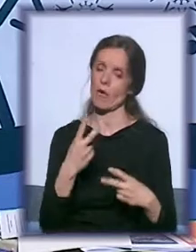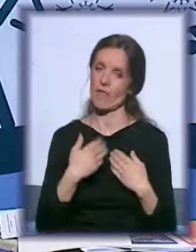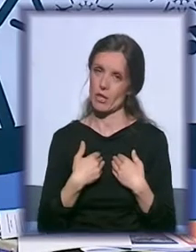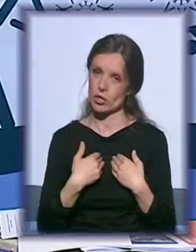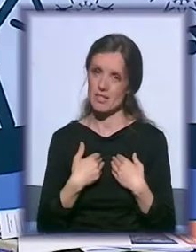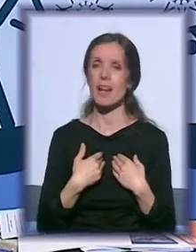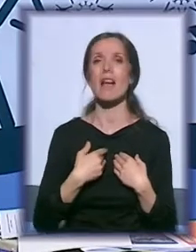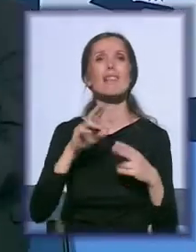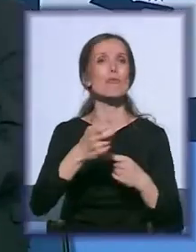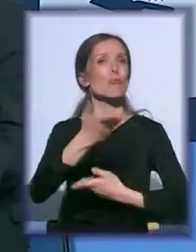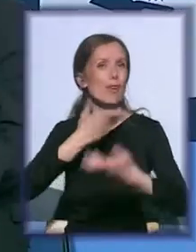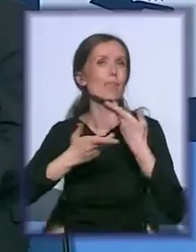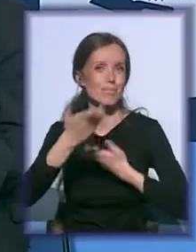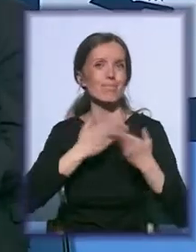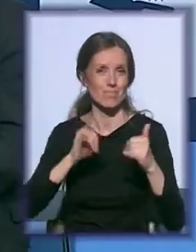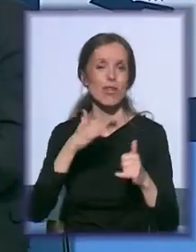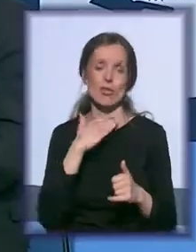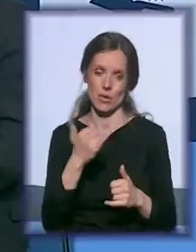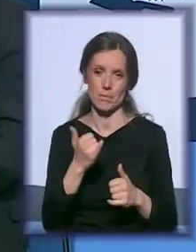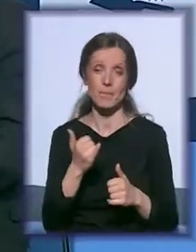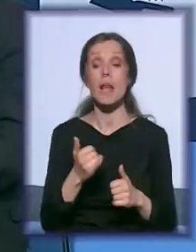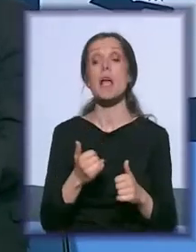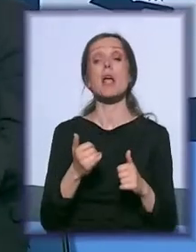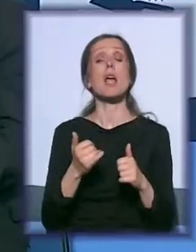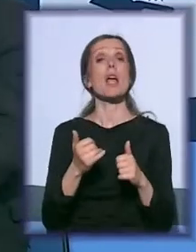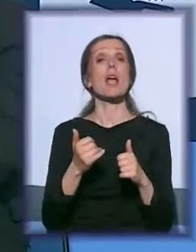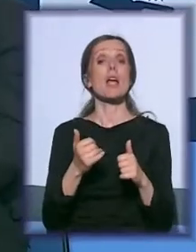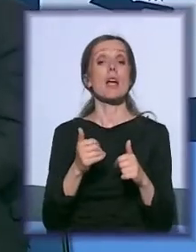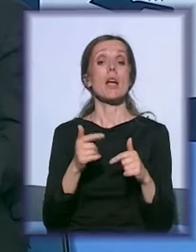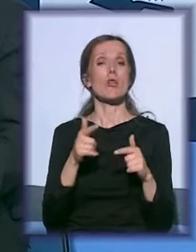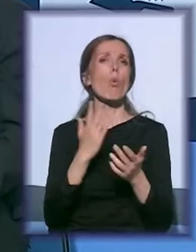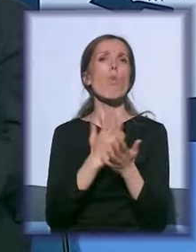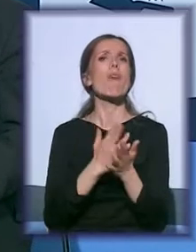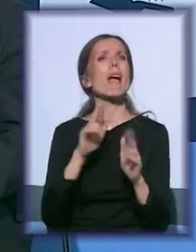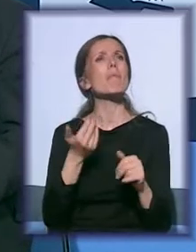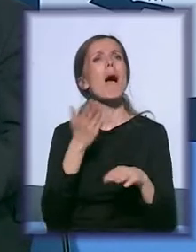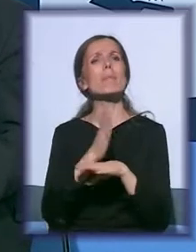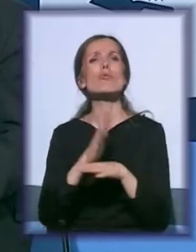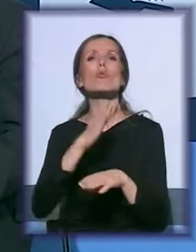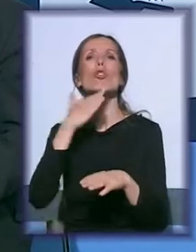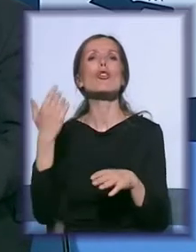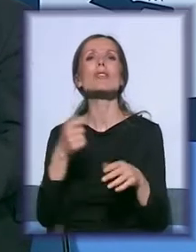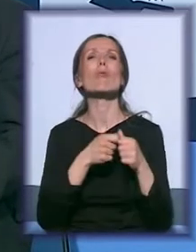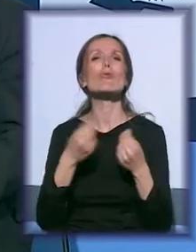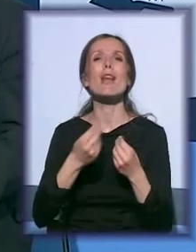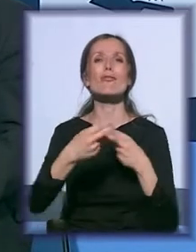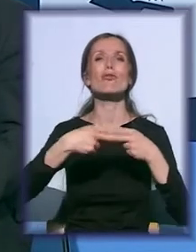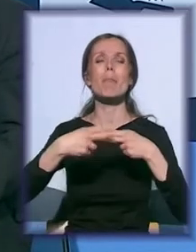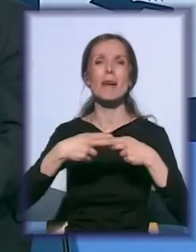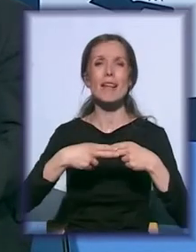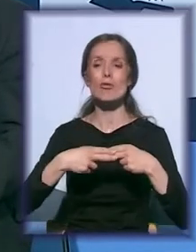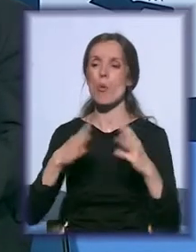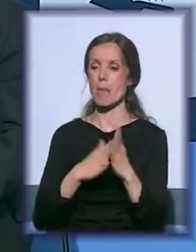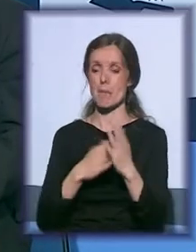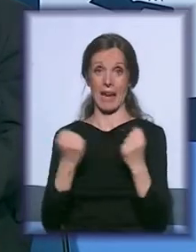da možemo da se razminimo i iskustva i slično. I tu je, uvek bude prisutno dosta udruženja jer su blizu, znači i aktivisti